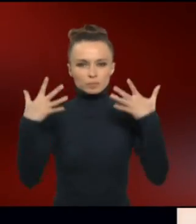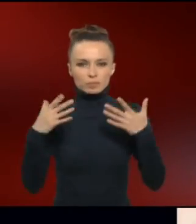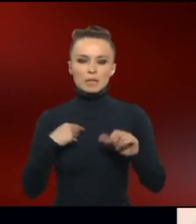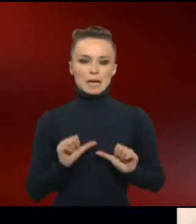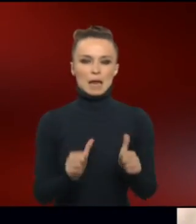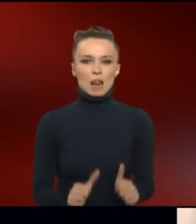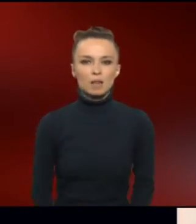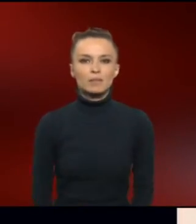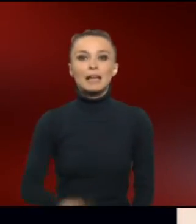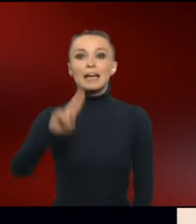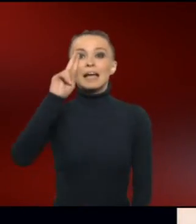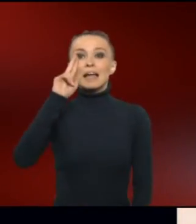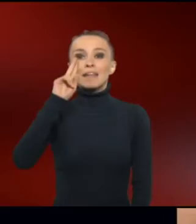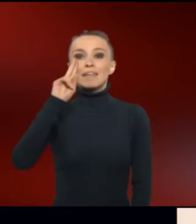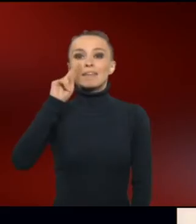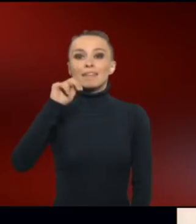Na.